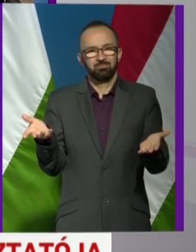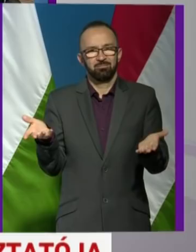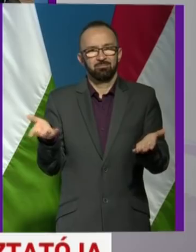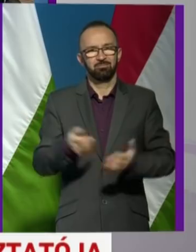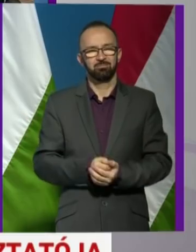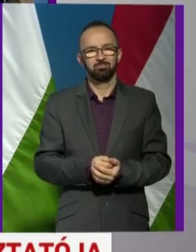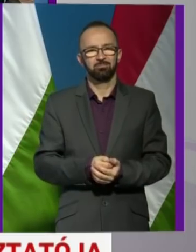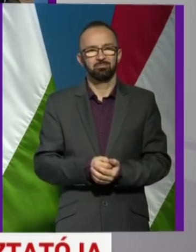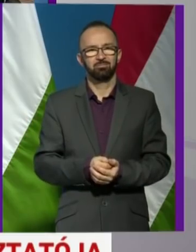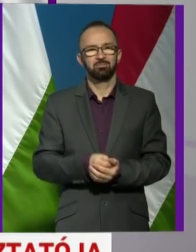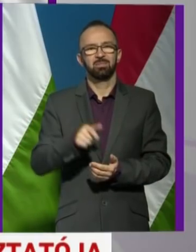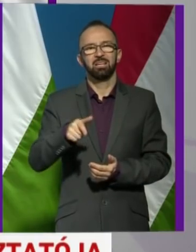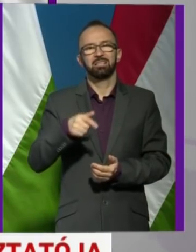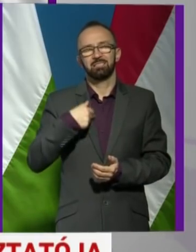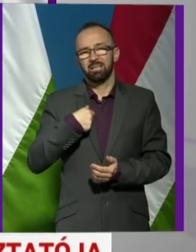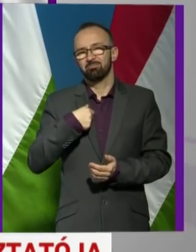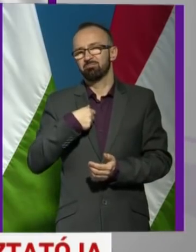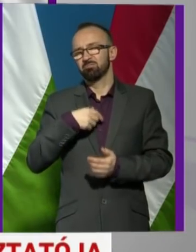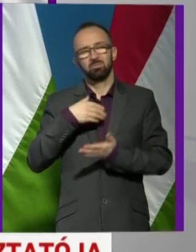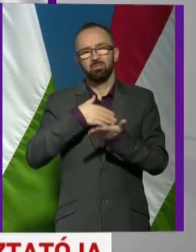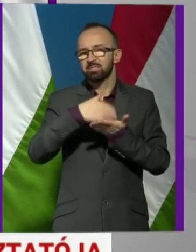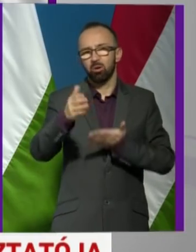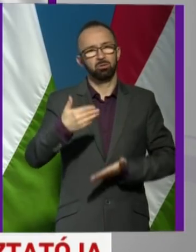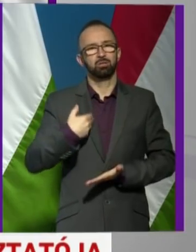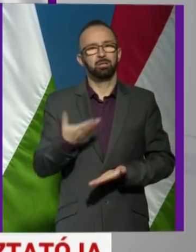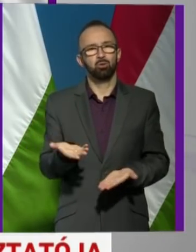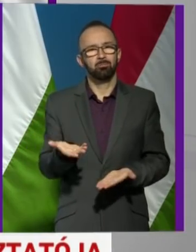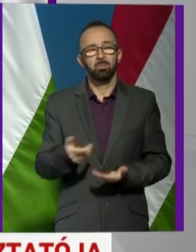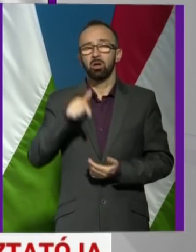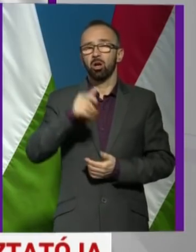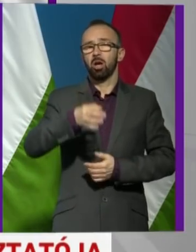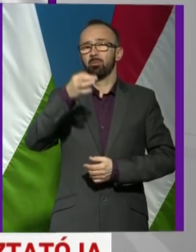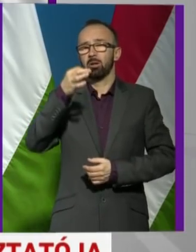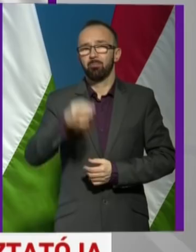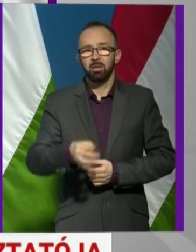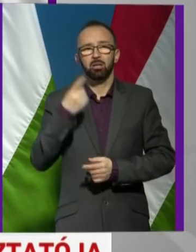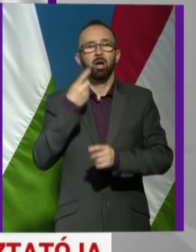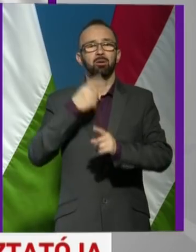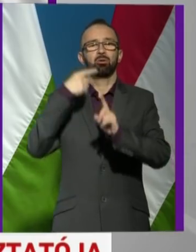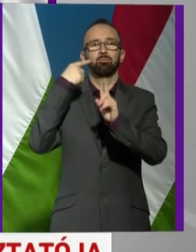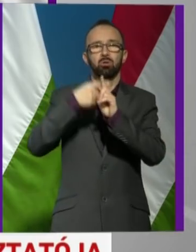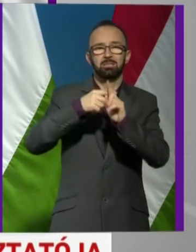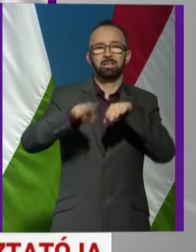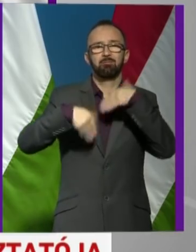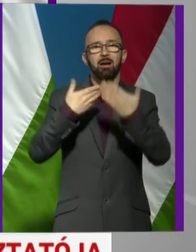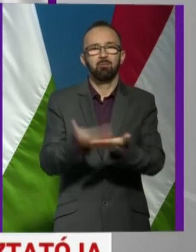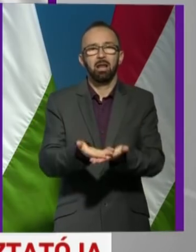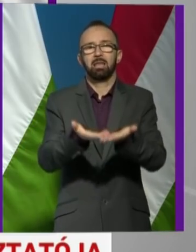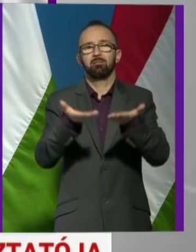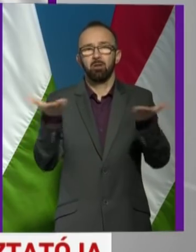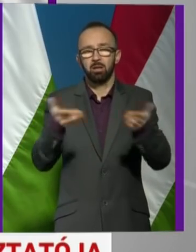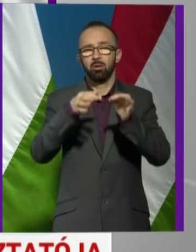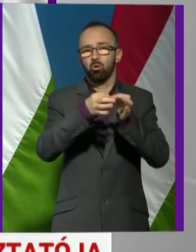én kerekperec visszautasítom. Tehát abban a pillanatban, amikor pozitívvá válik valaki,